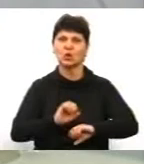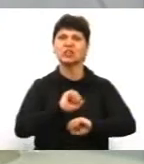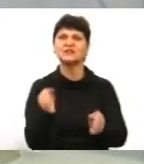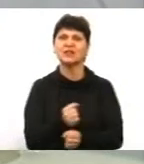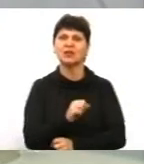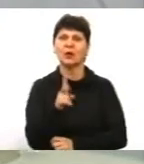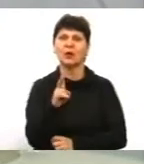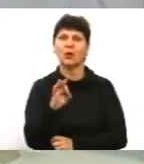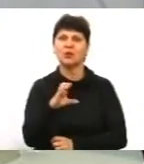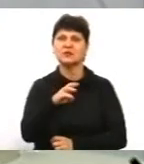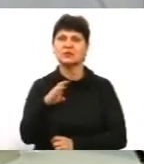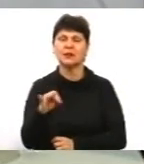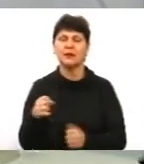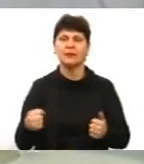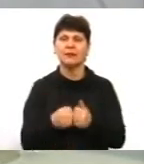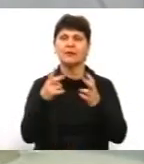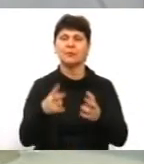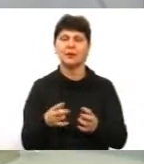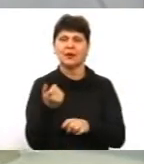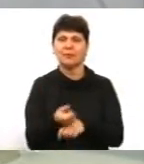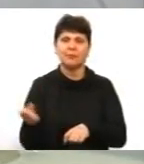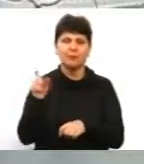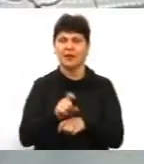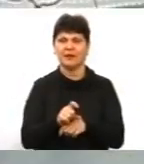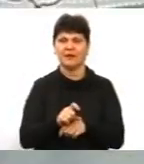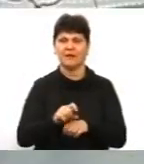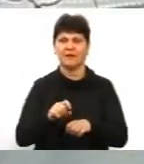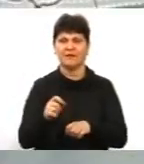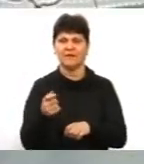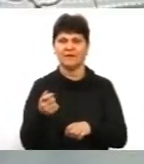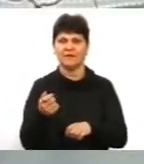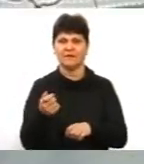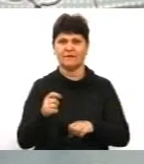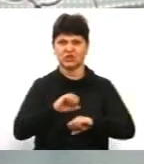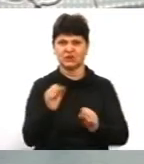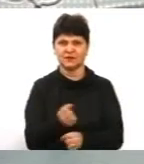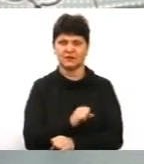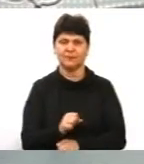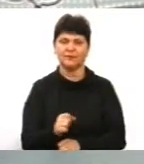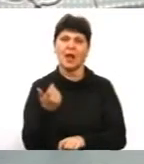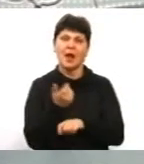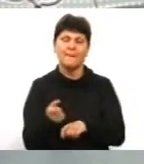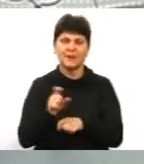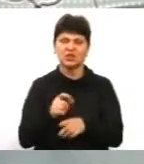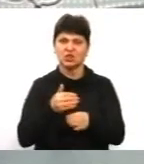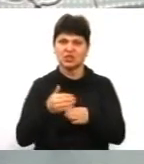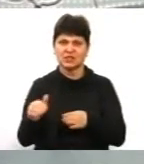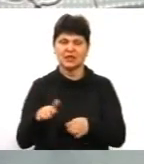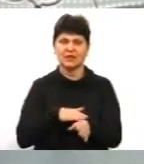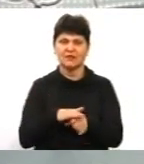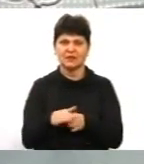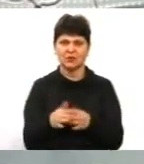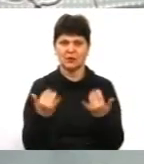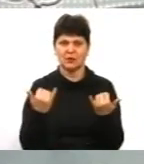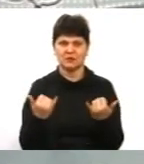Скільки ДТП стається через перевищення швидкості? Перевищення швидкості більша частина відбувається все-таки поза населеними